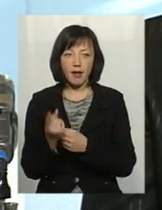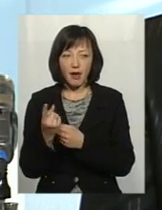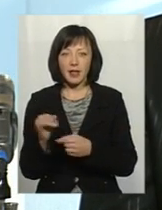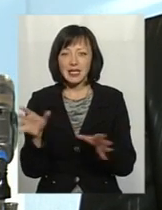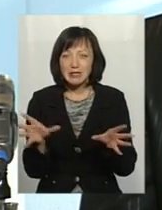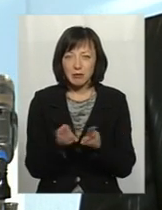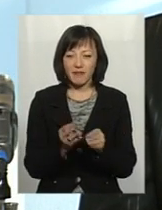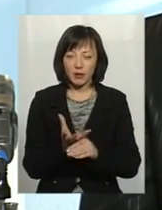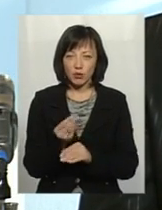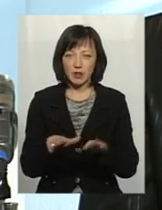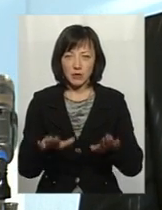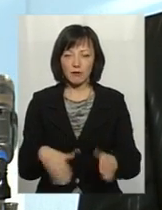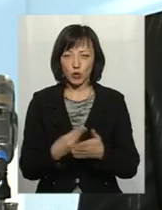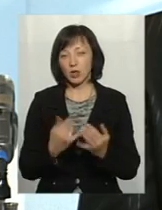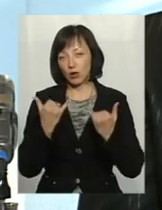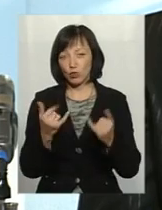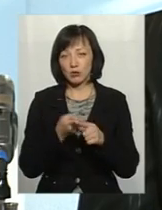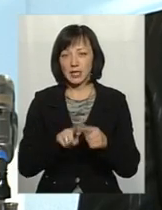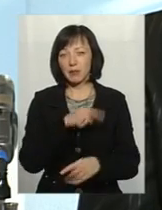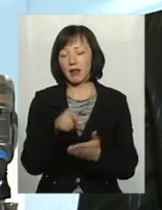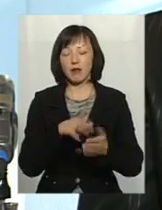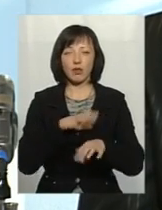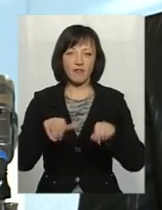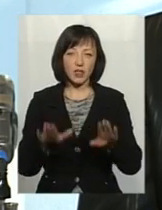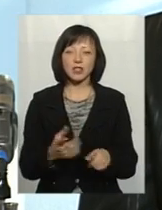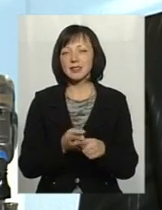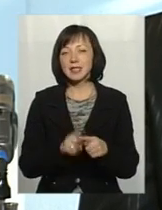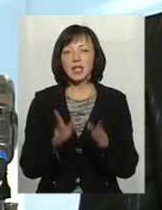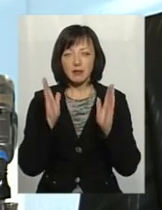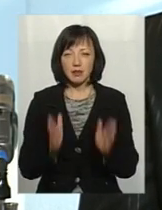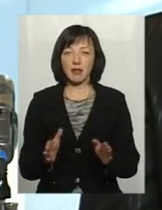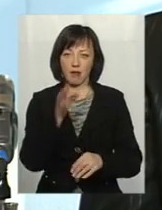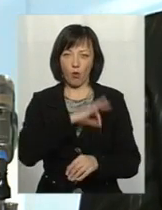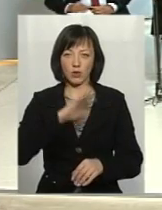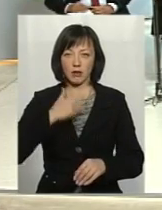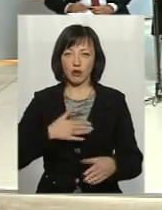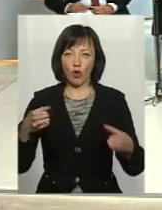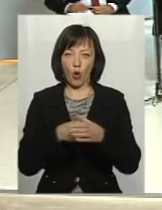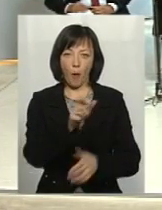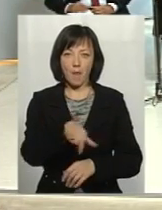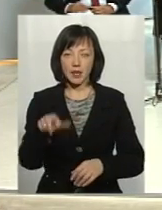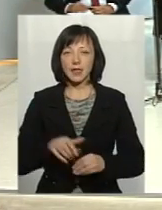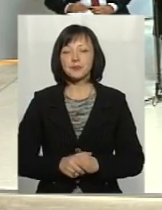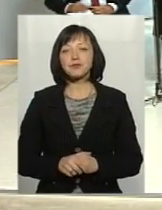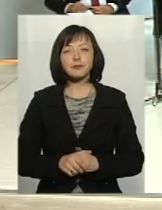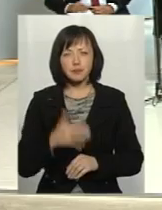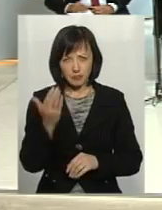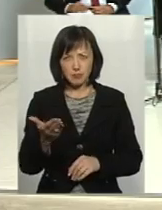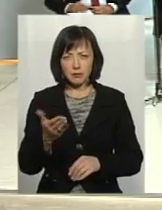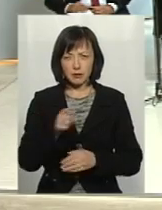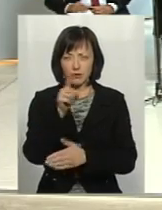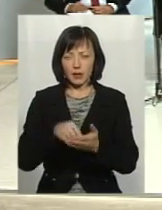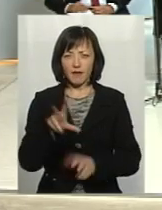і співфінансувати з місцевого бюджету, для того, щоб ці питання були вирішені. це тільки на користь нашої громади. Ви вважаєте, що